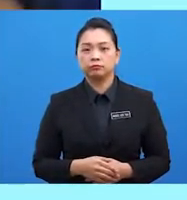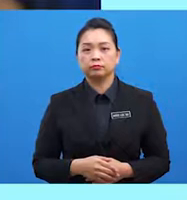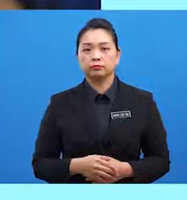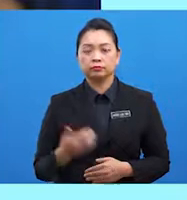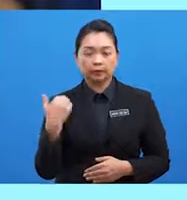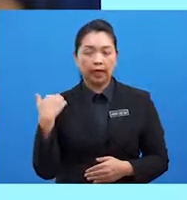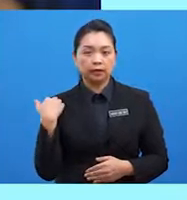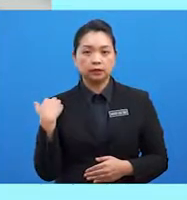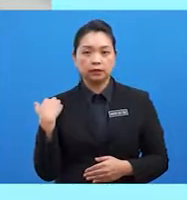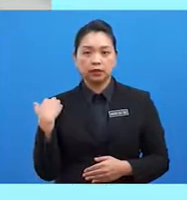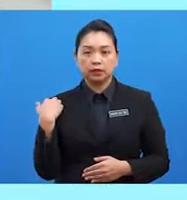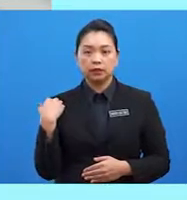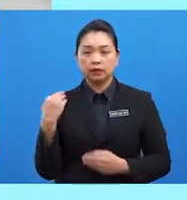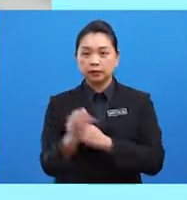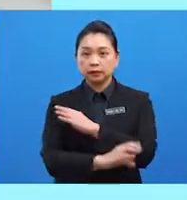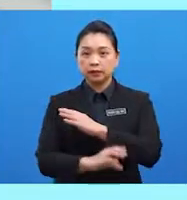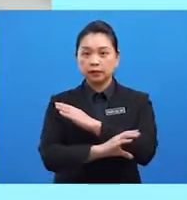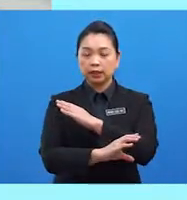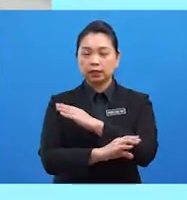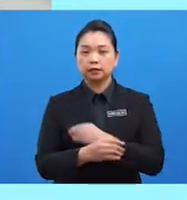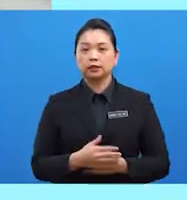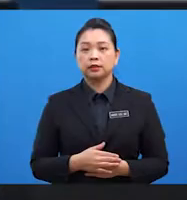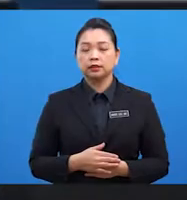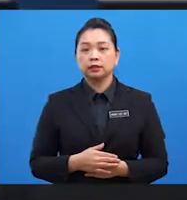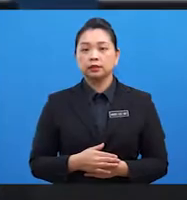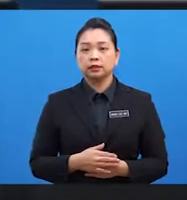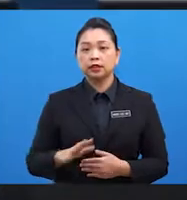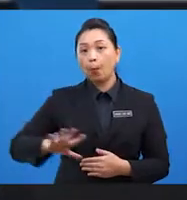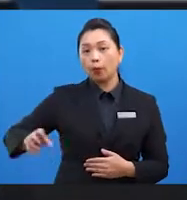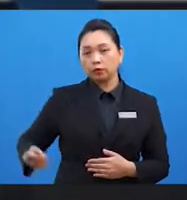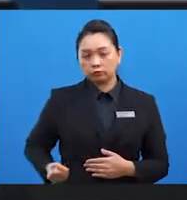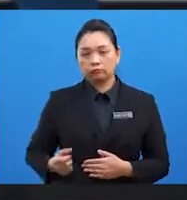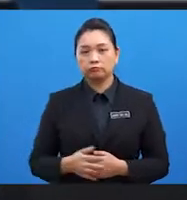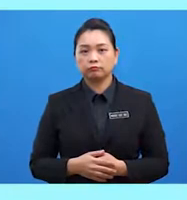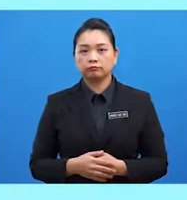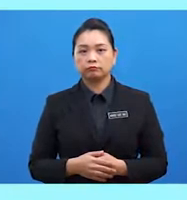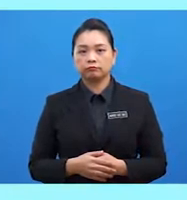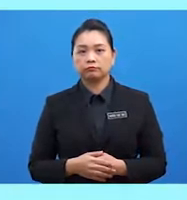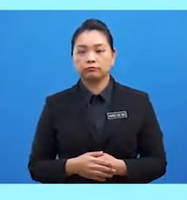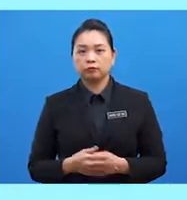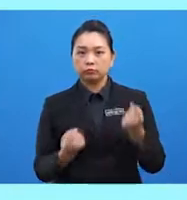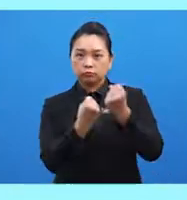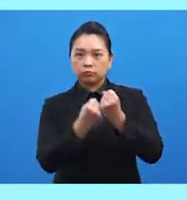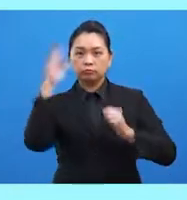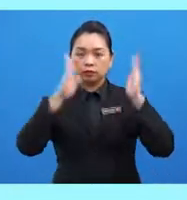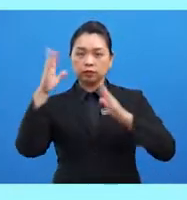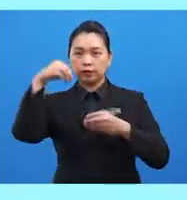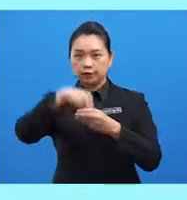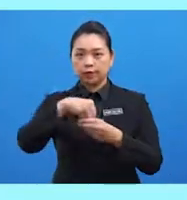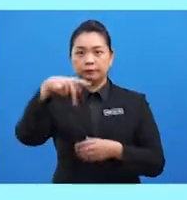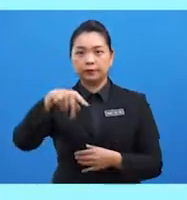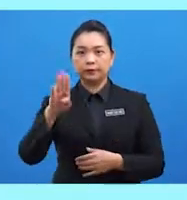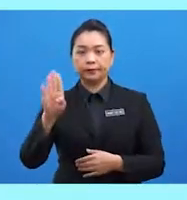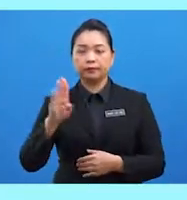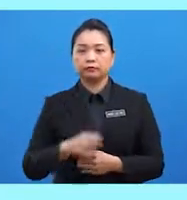dan Saddam Hussein, Irak. Sekarang, kita lihat pula sumbangan Malaysia dalam PBB.